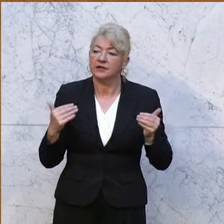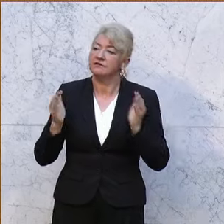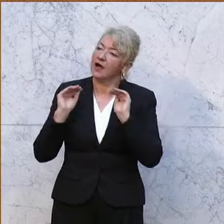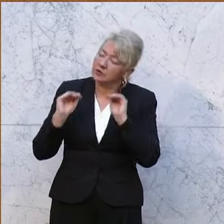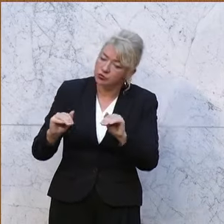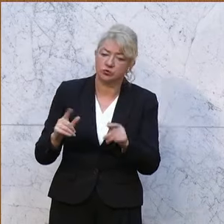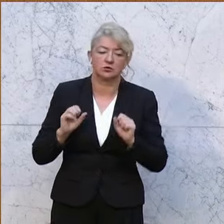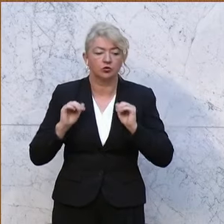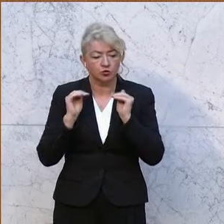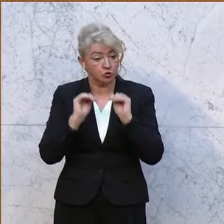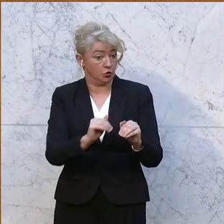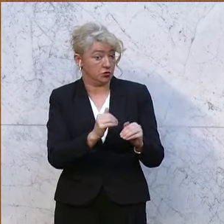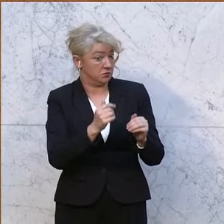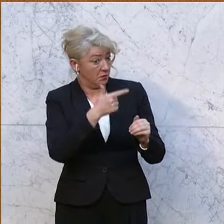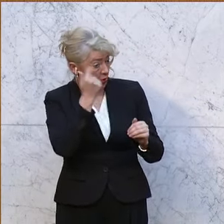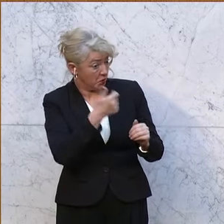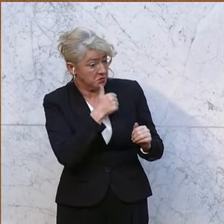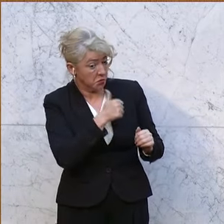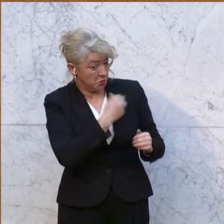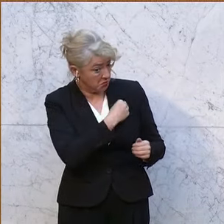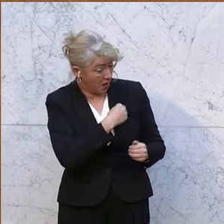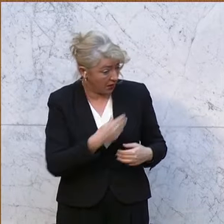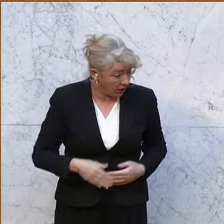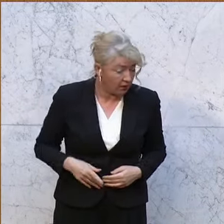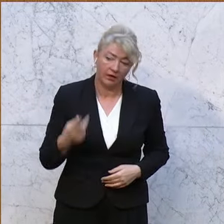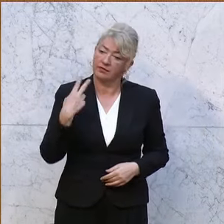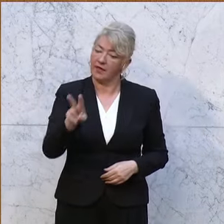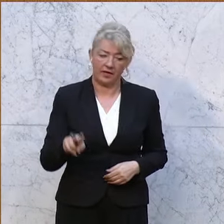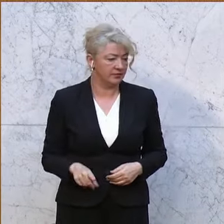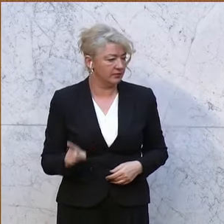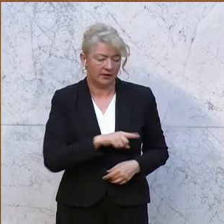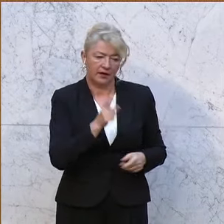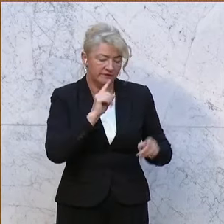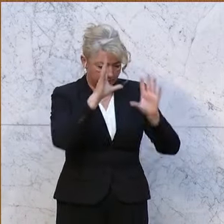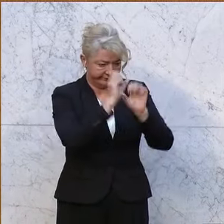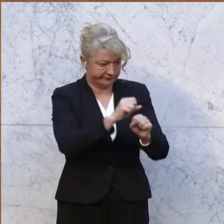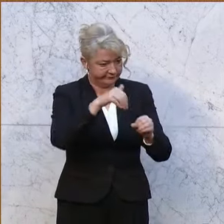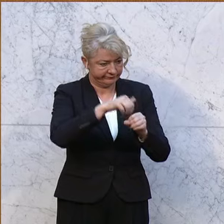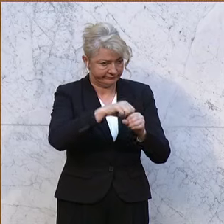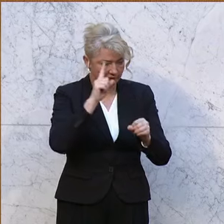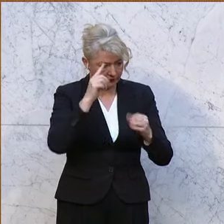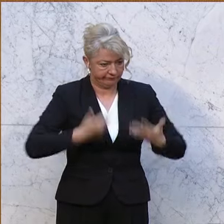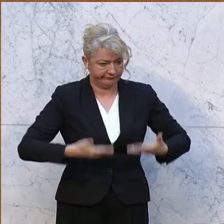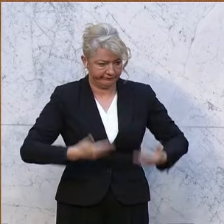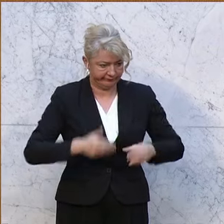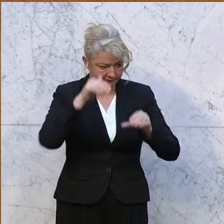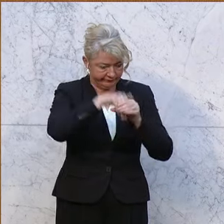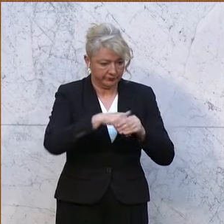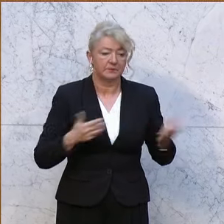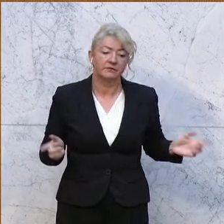Bevölkerung, sagen uns die Grünen. Nein, fokussierte Unintelligenz kommt zum Schluss.